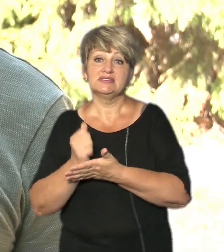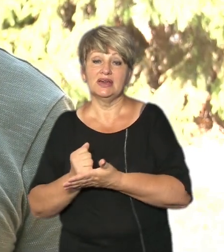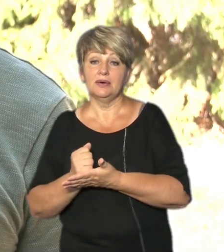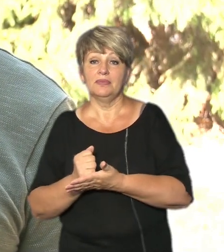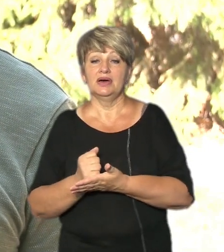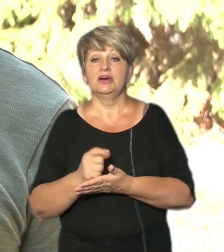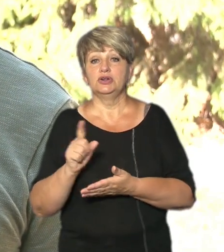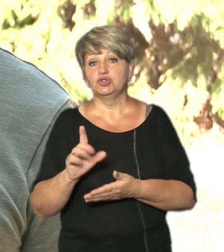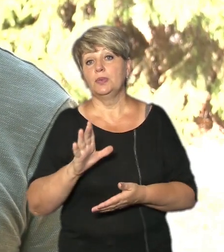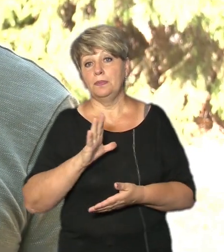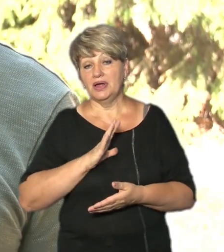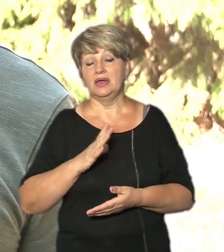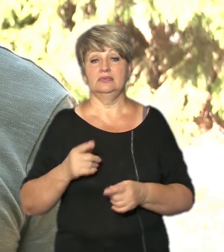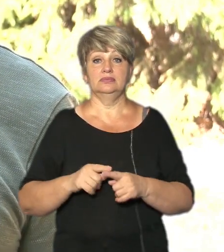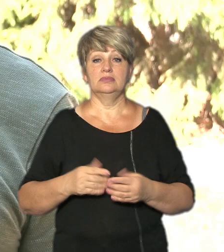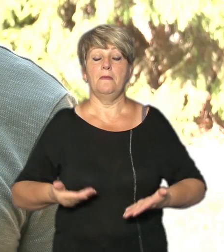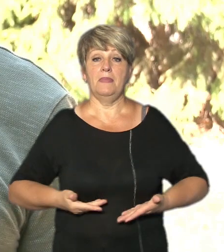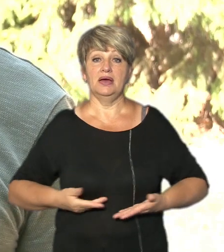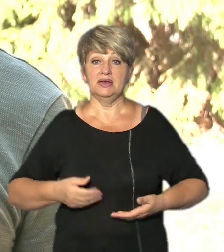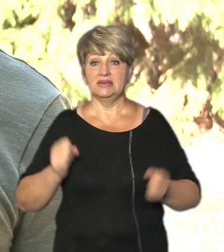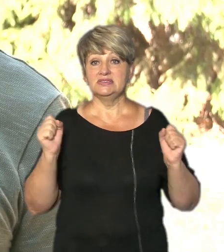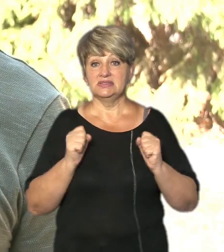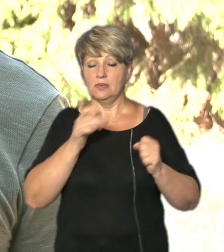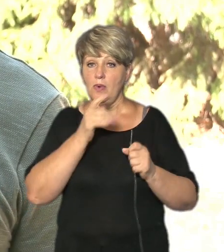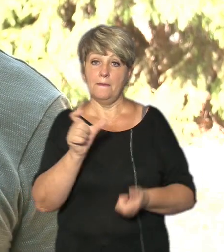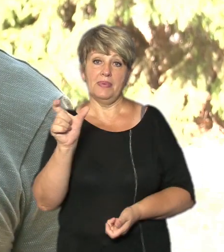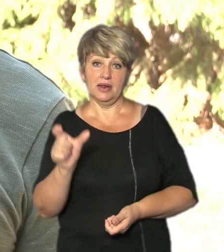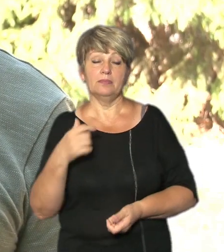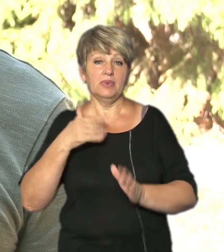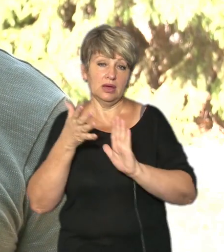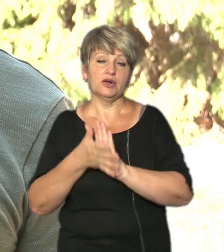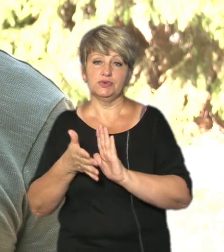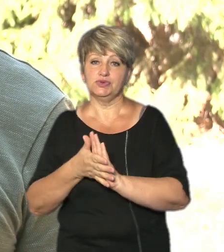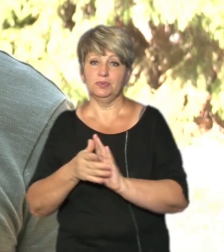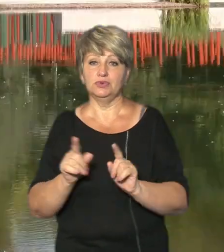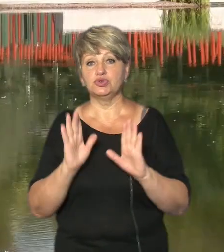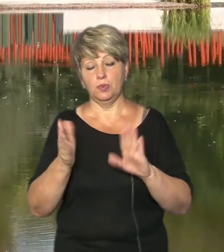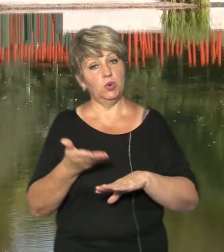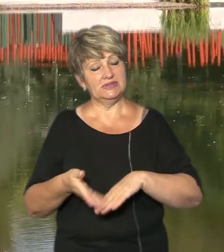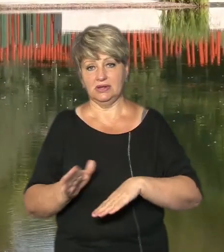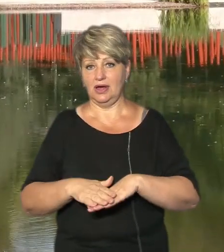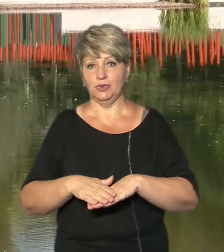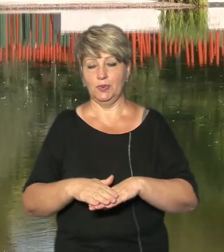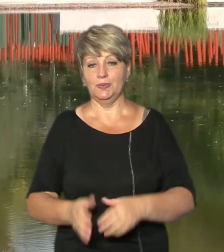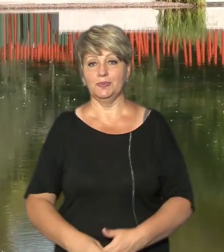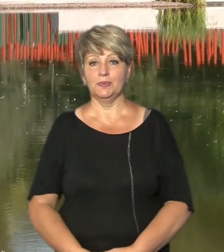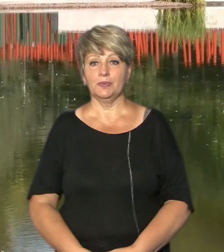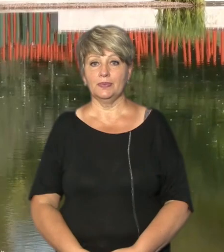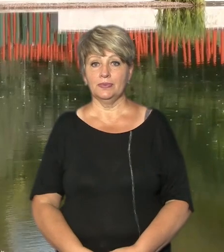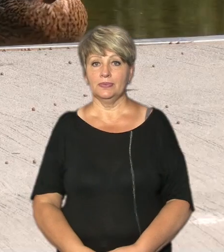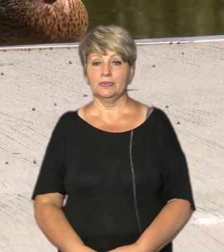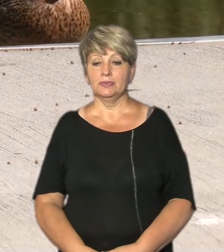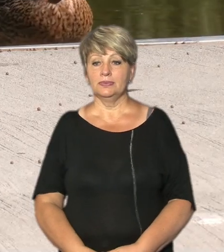було все ж таки пережити зимовий період Але все ж таки ми розуміємо, що буде складно Тетяна Недбаєва,